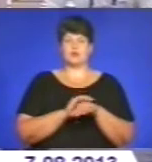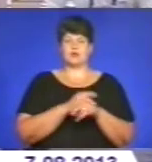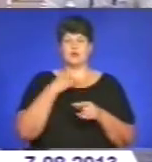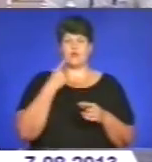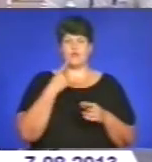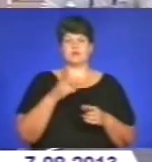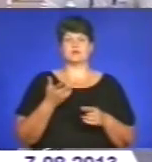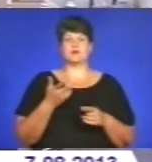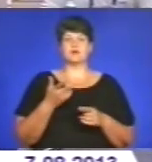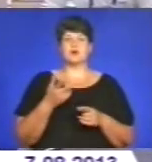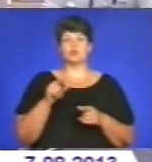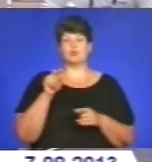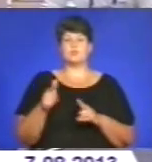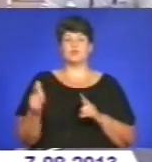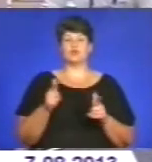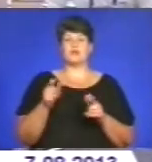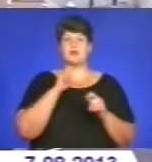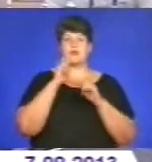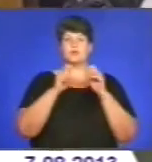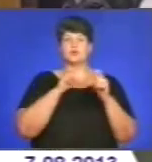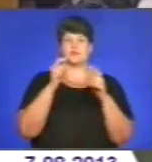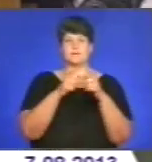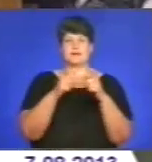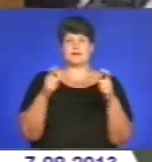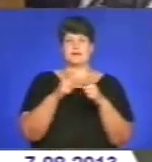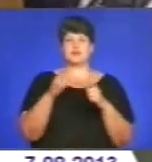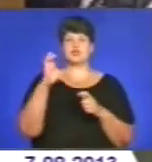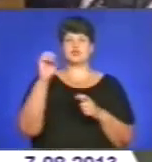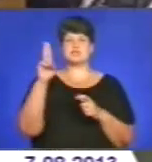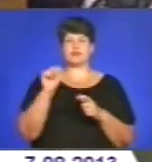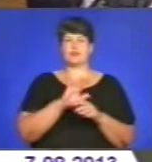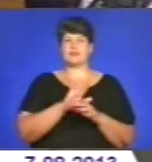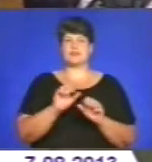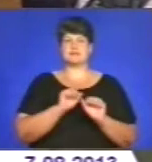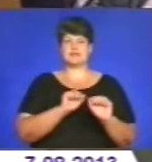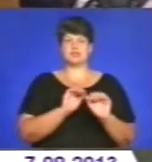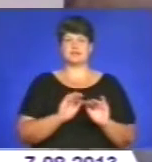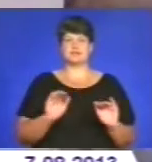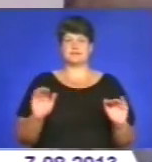можновладці. Отож, підготували подарункові абонементи для соціально незахищених дітлахів.